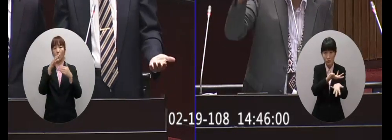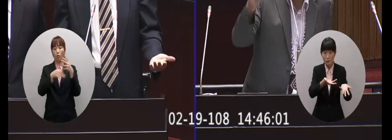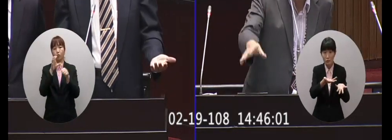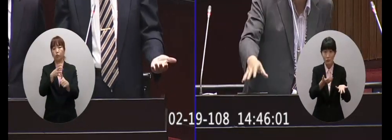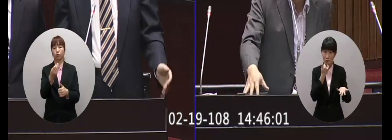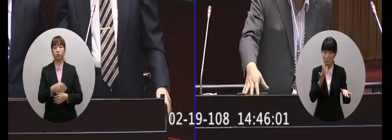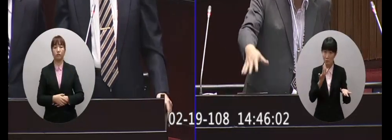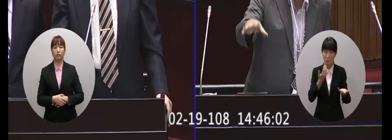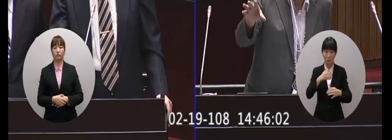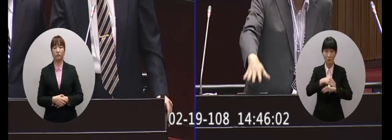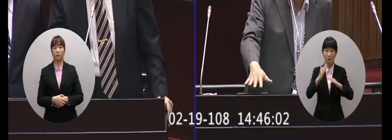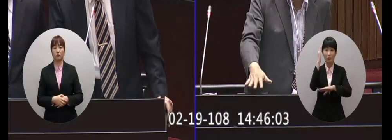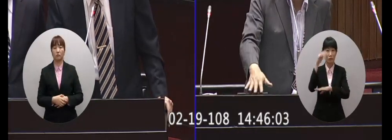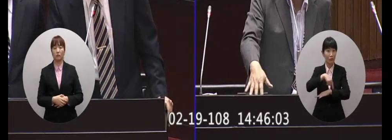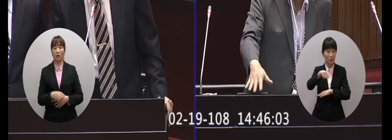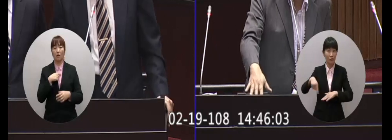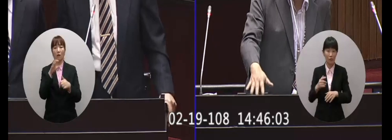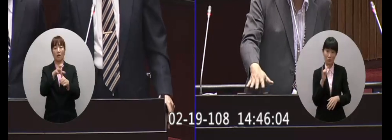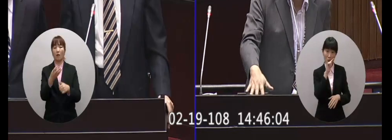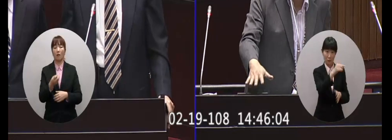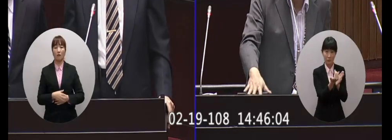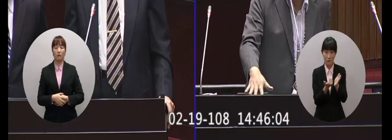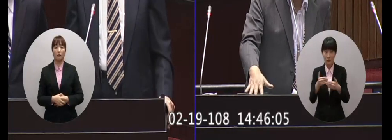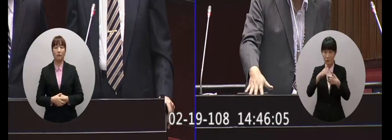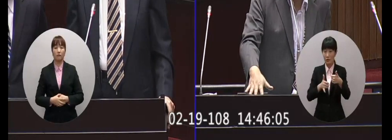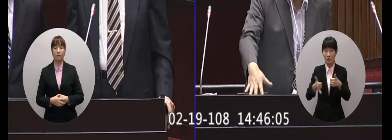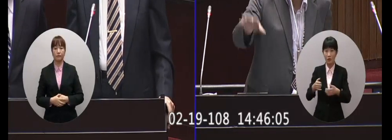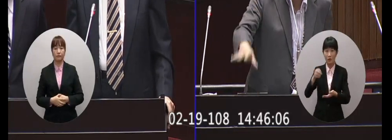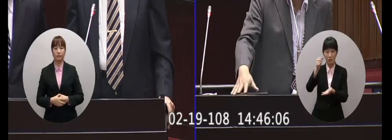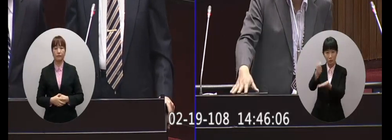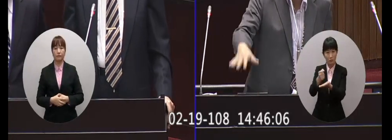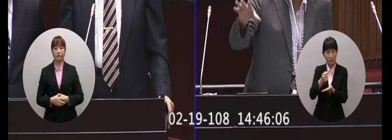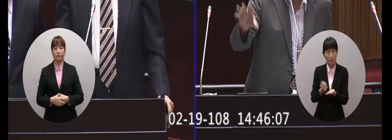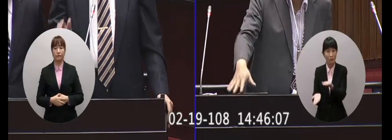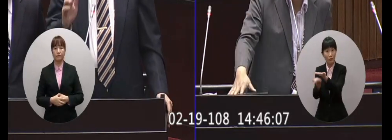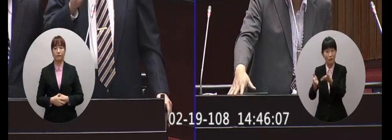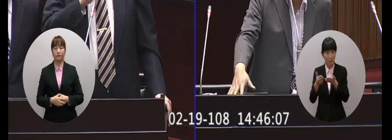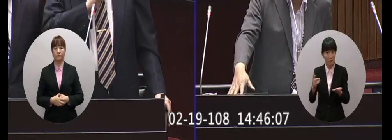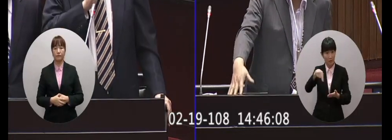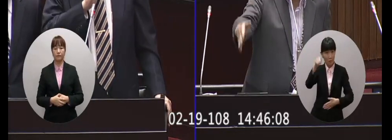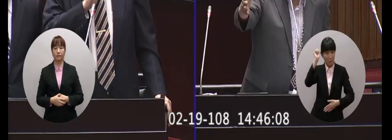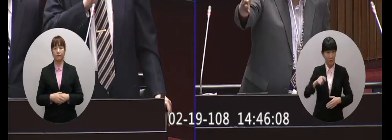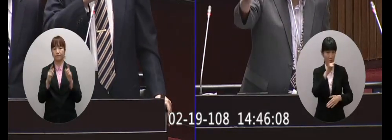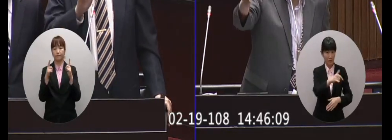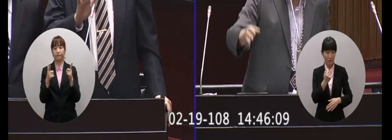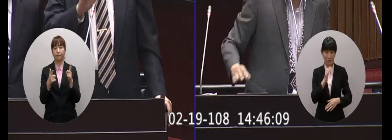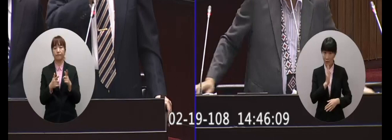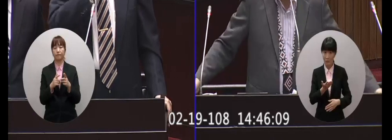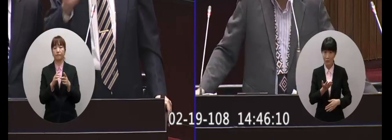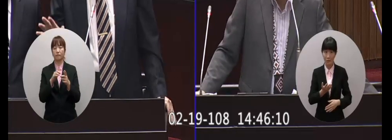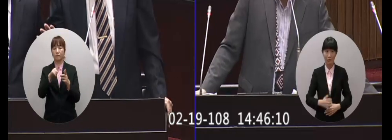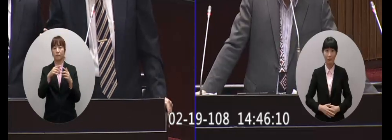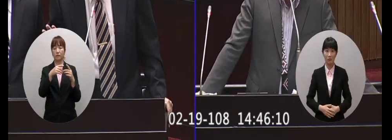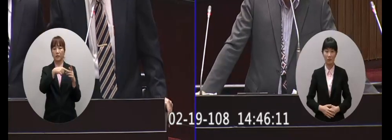交流陸委會要核備這種文化的農特產品交流不是不是不是委員